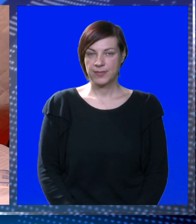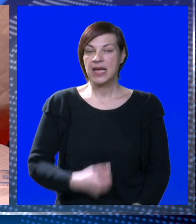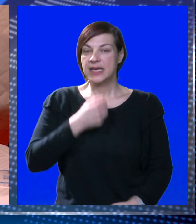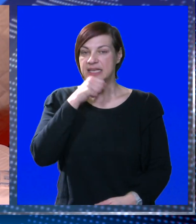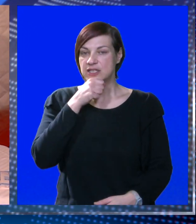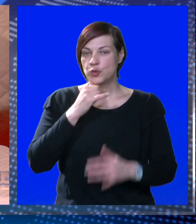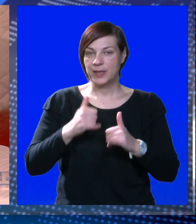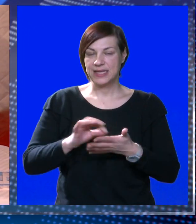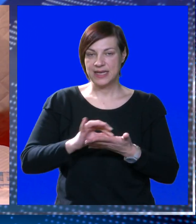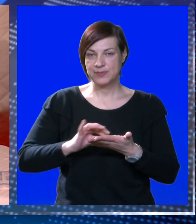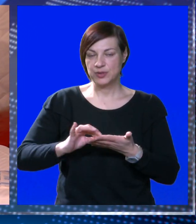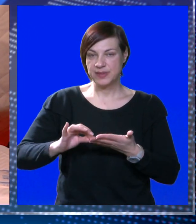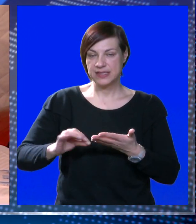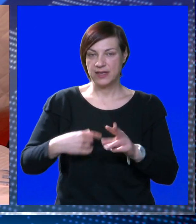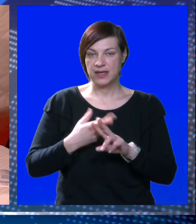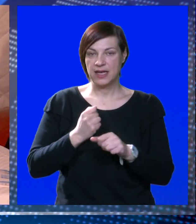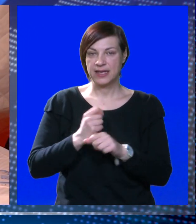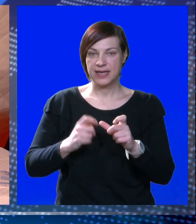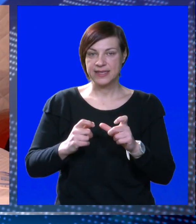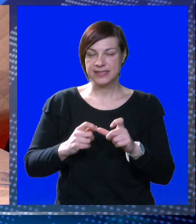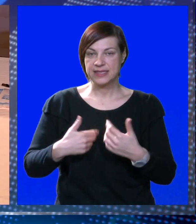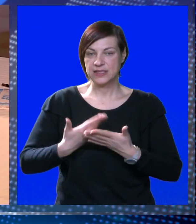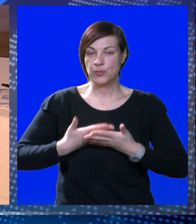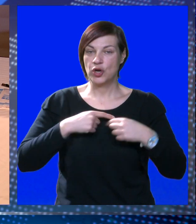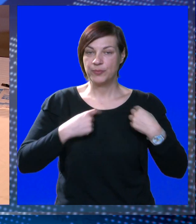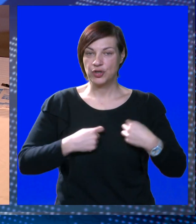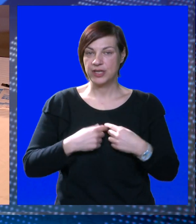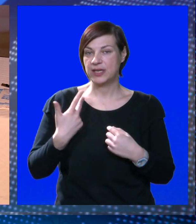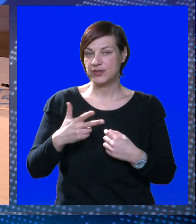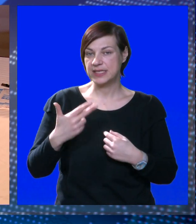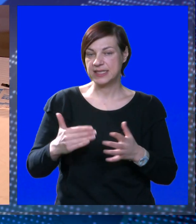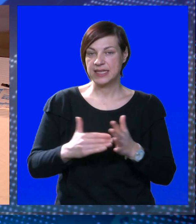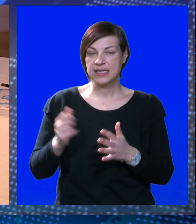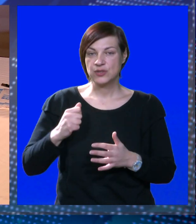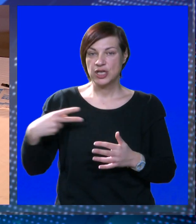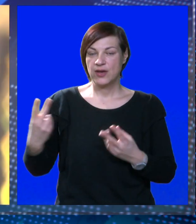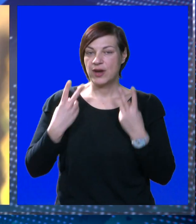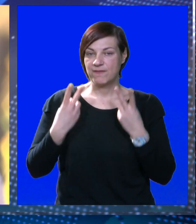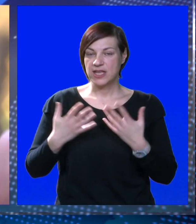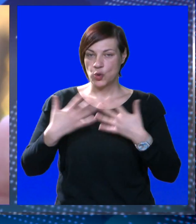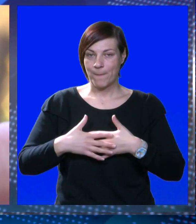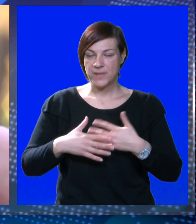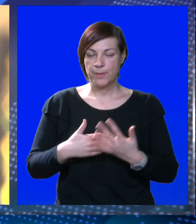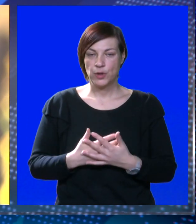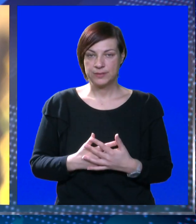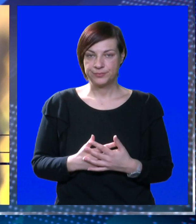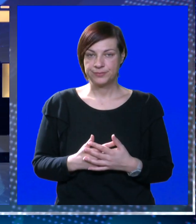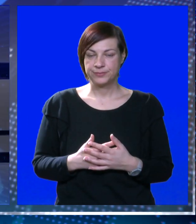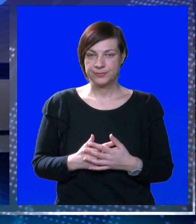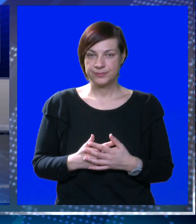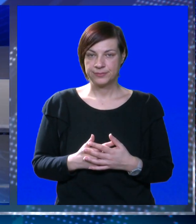Iz Županije danas potpisali ugovor s HGSS-om, kojim im doniraju 33 tisuća eura vrijednu opremu.